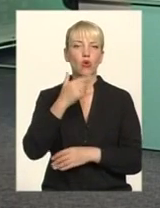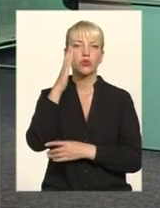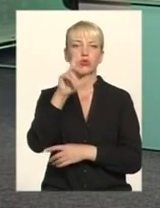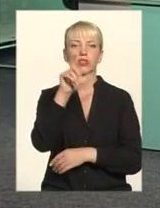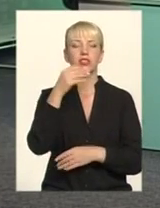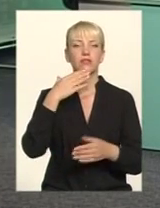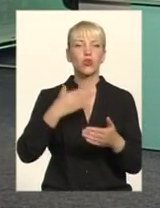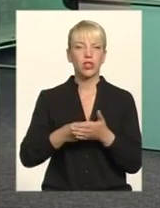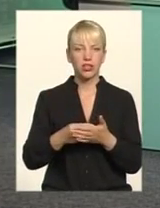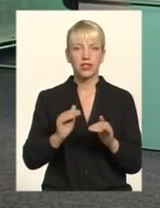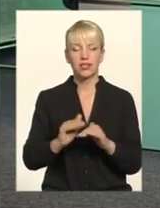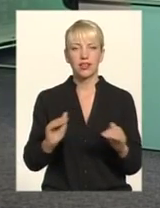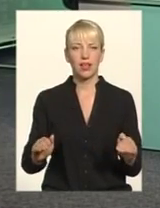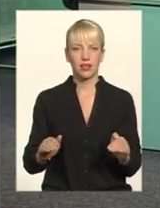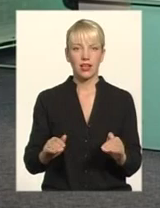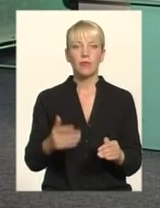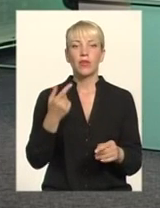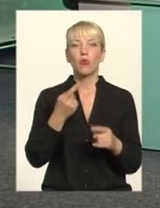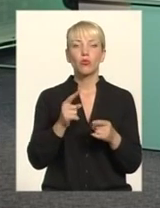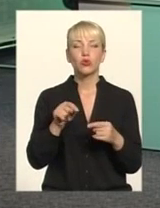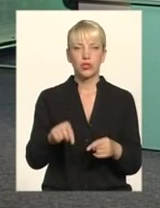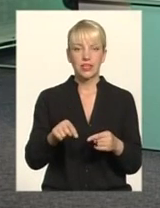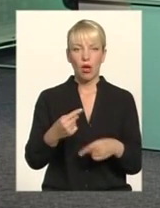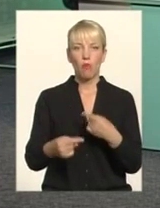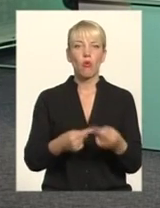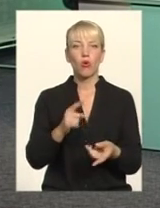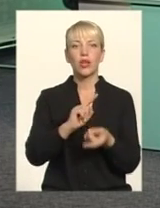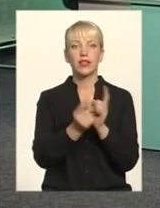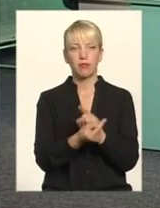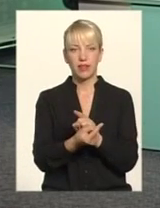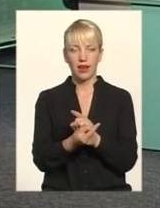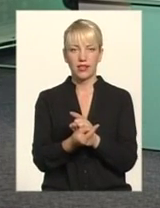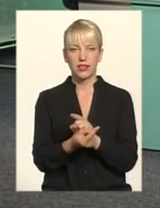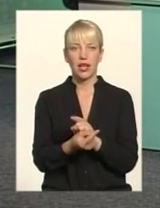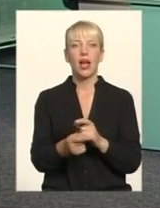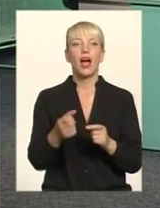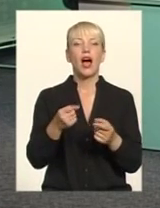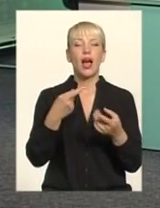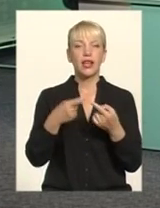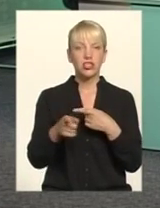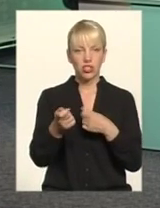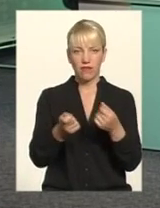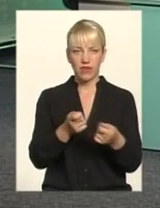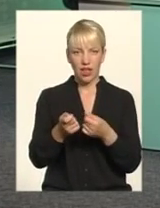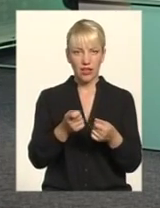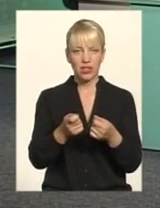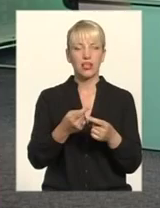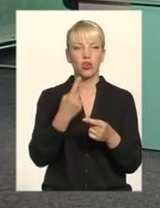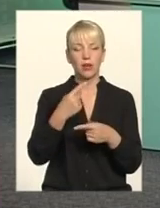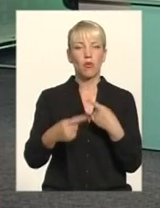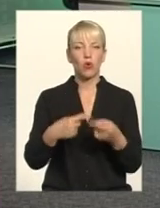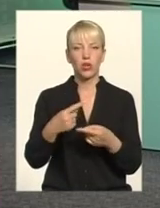покоління минається, яке обрало цю владу, а інше приходить І щоб інше наше покоління,